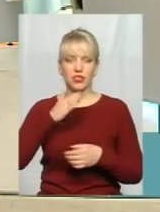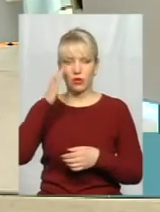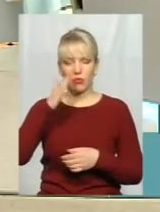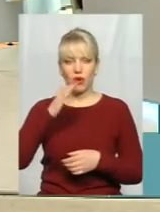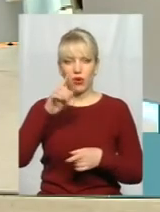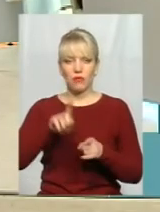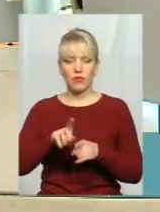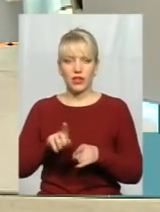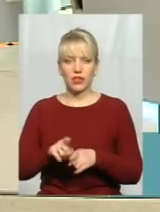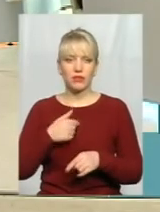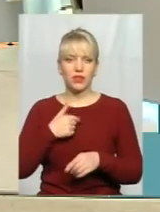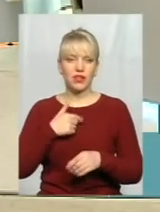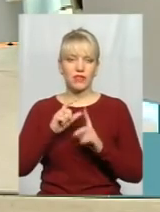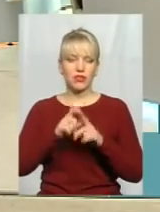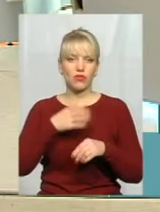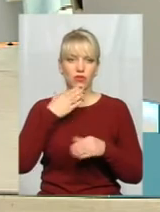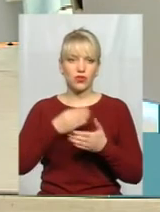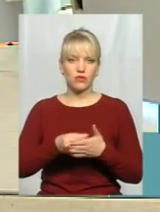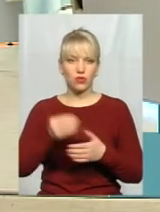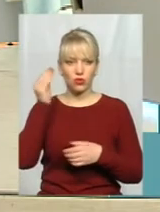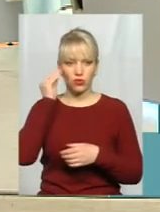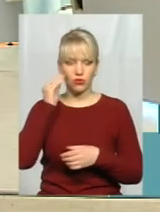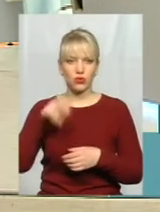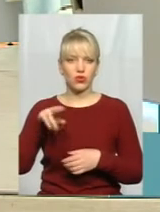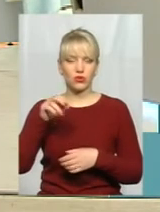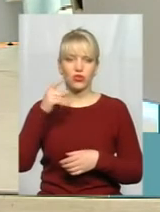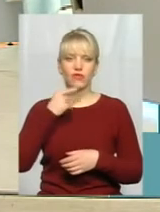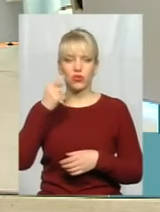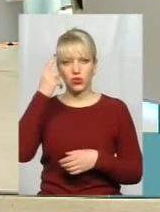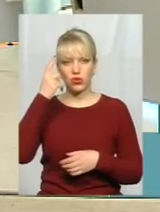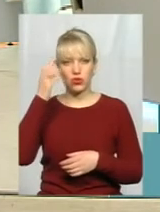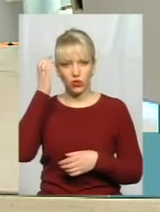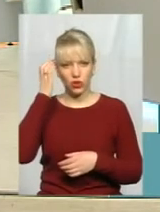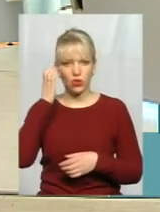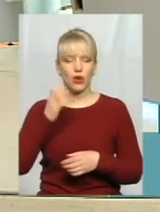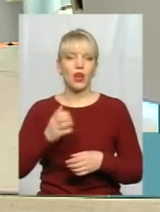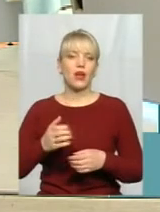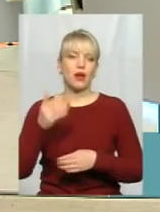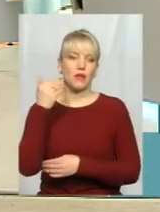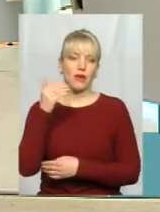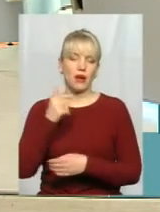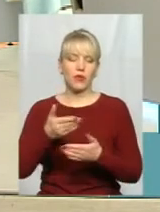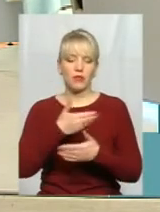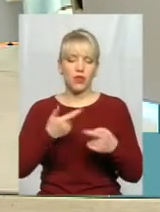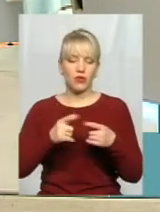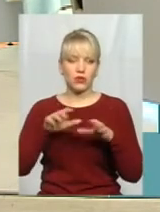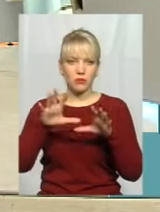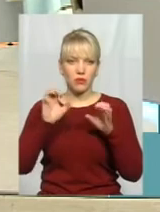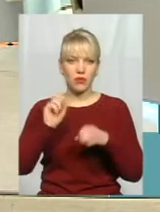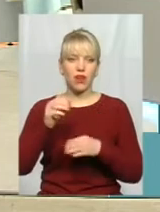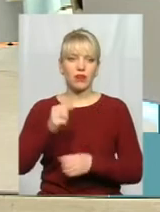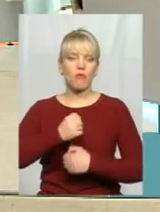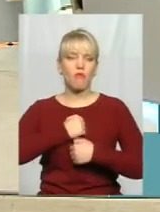більше, я висловлював і висловлював свою думку відносно червоно-чорного прапора. Ми його сприймаємо, як бойовий прапор, і все. Тому-то